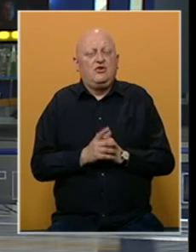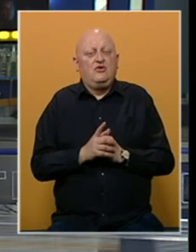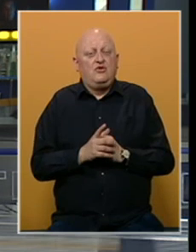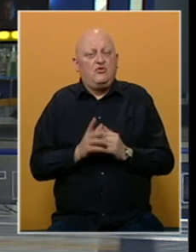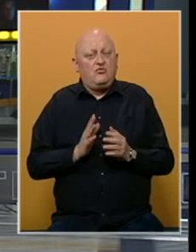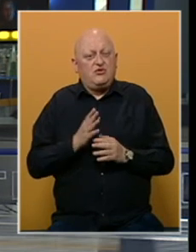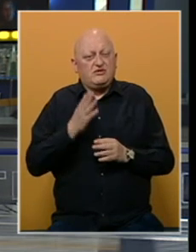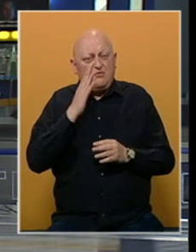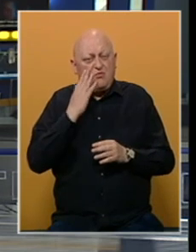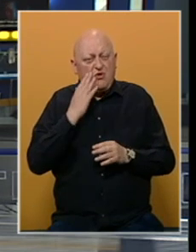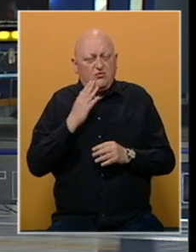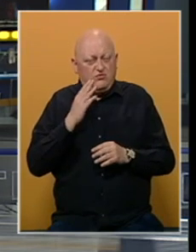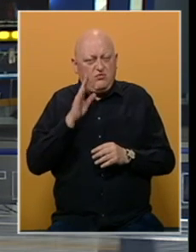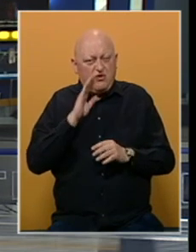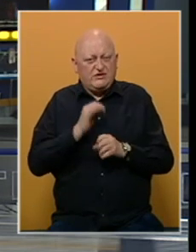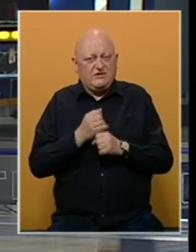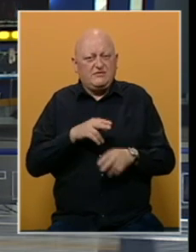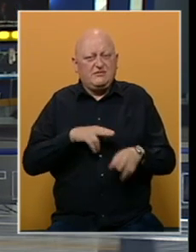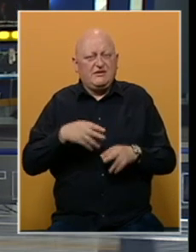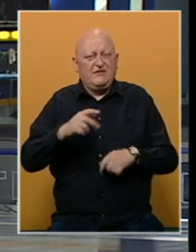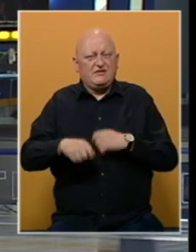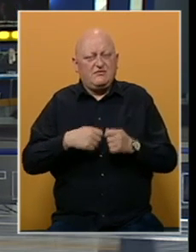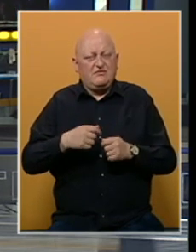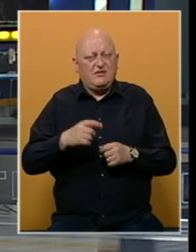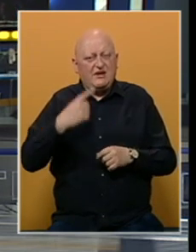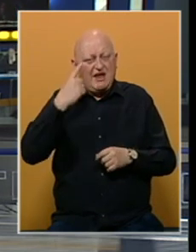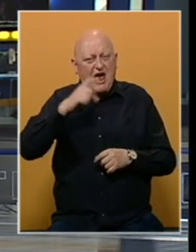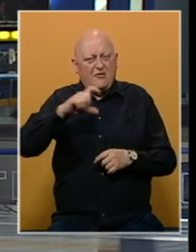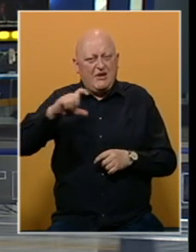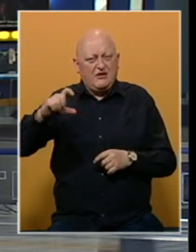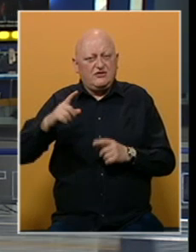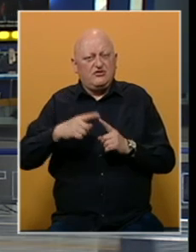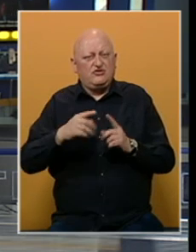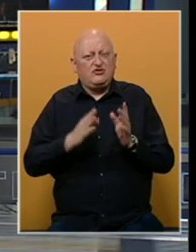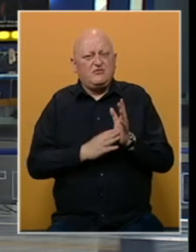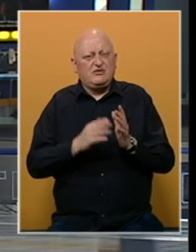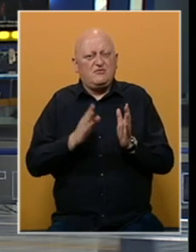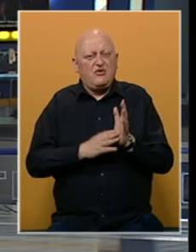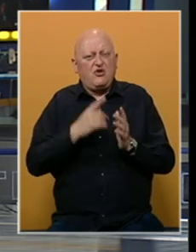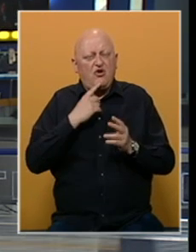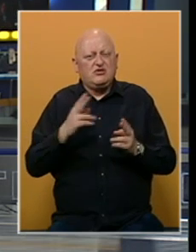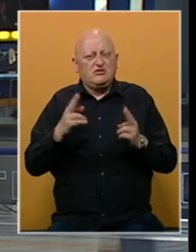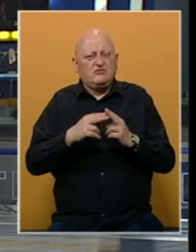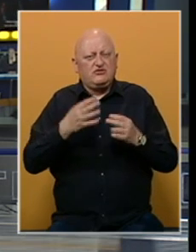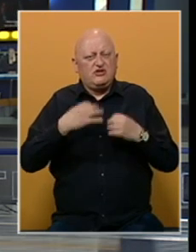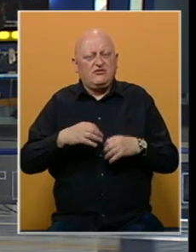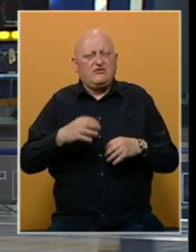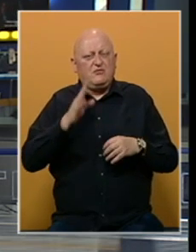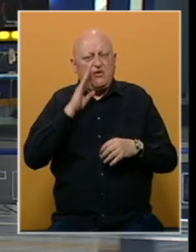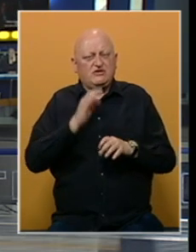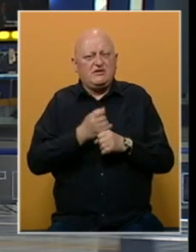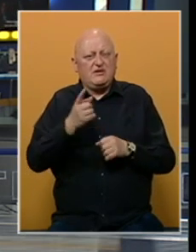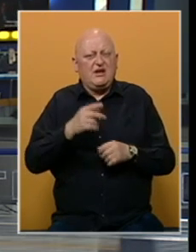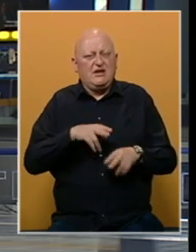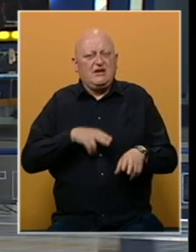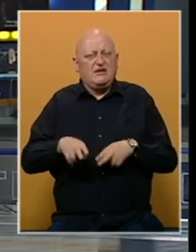U positi Bosni i Hercegovini je ministar vanjskih poslova Japana Tošimitsu Motegi, koji se sastao sa članovima predsjedništva Bosni